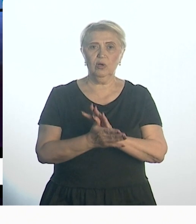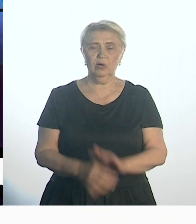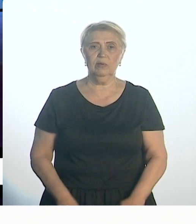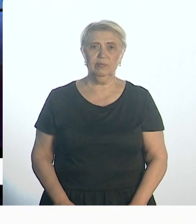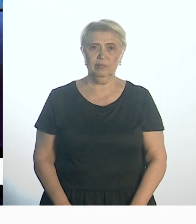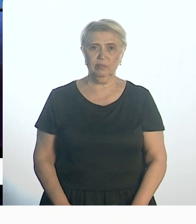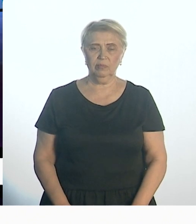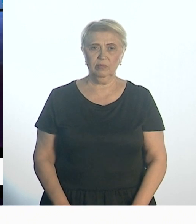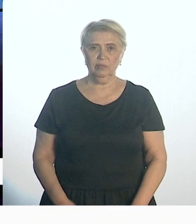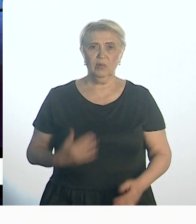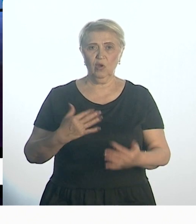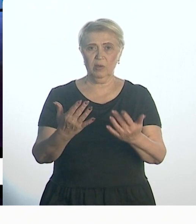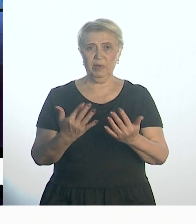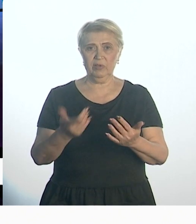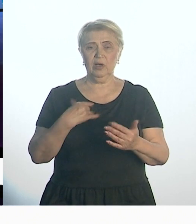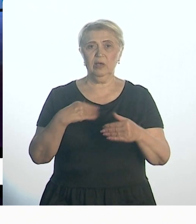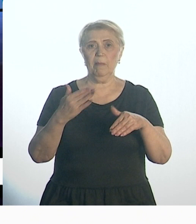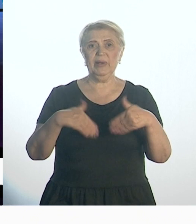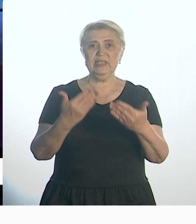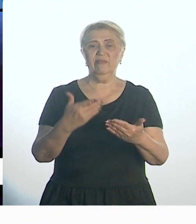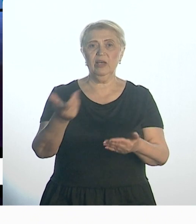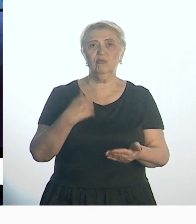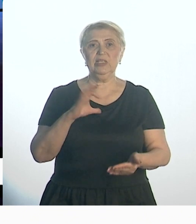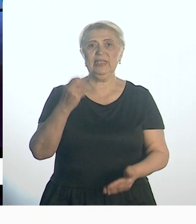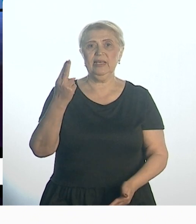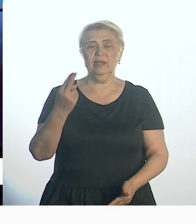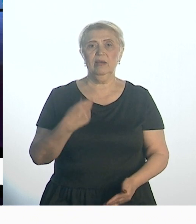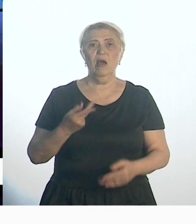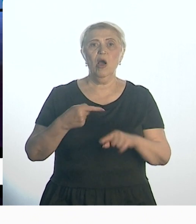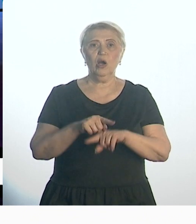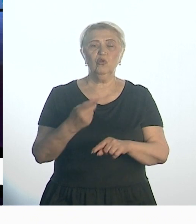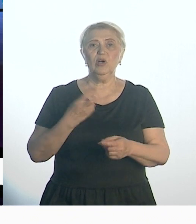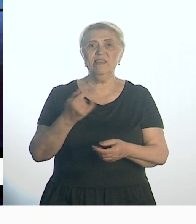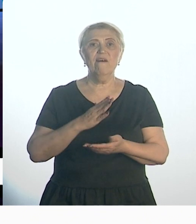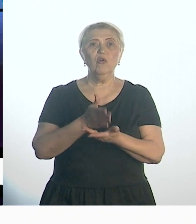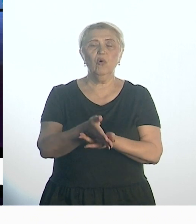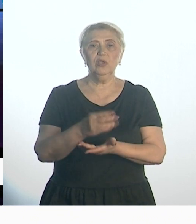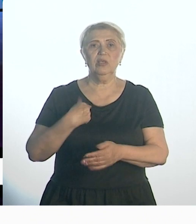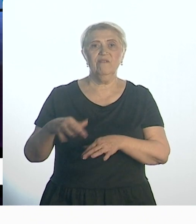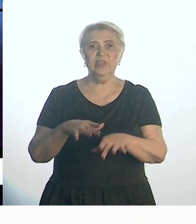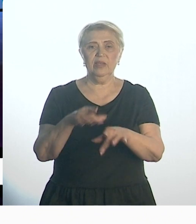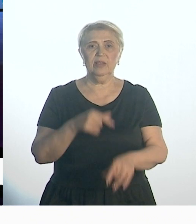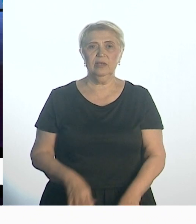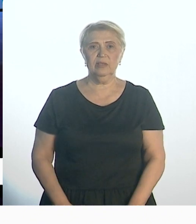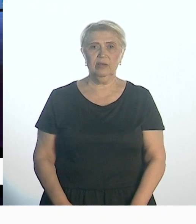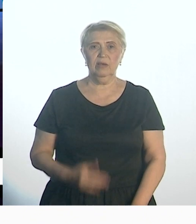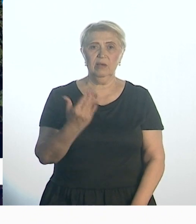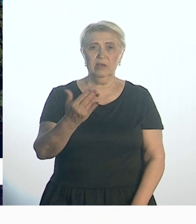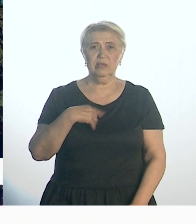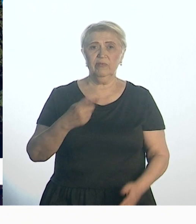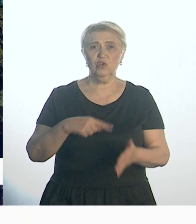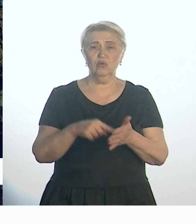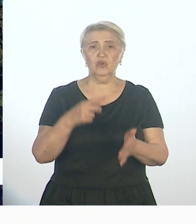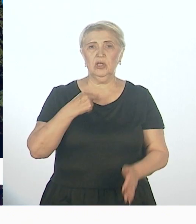это так же все это, предоставляя услуги социальные, которые не входят в деятельность центра. Дмитрий, с вашей точки зрения,